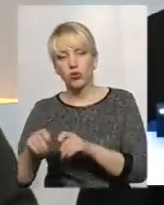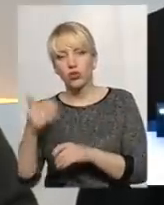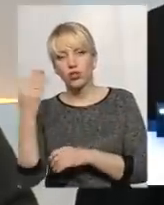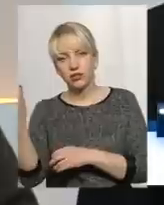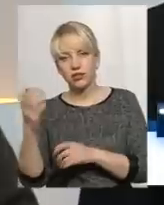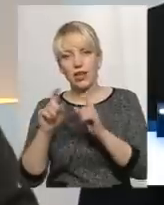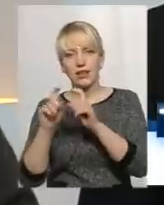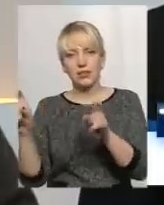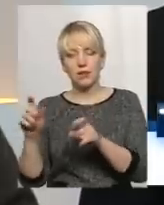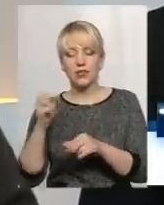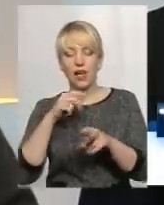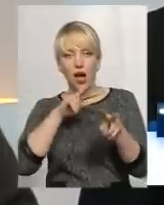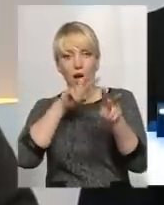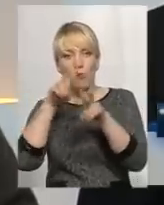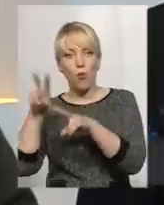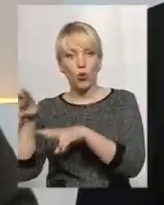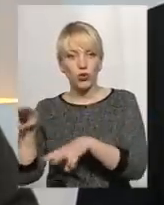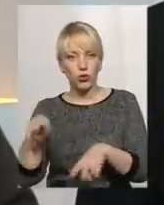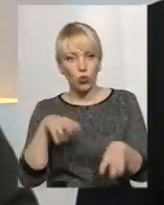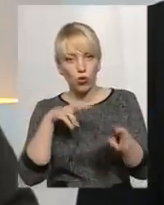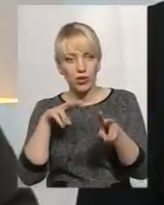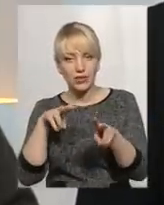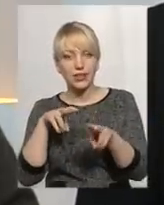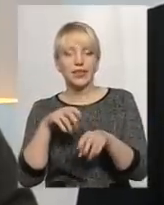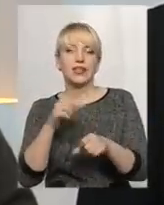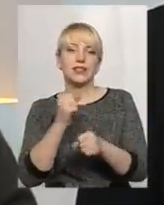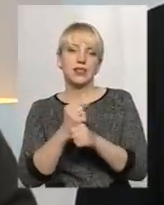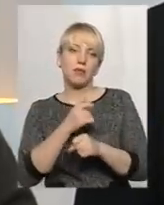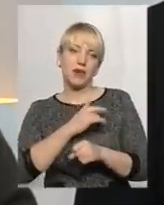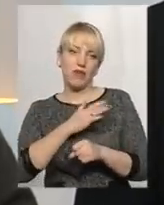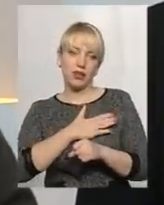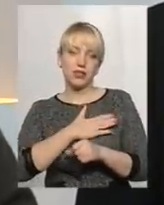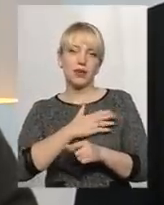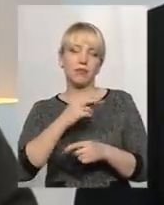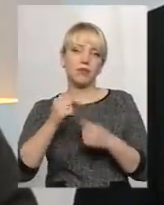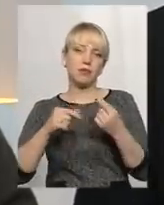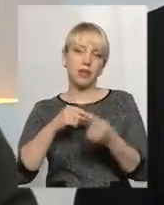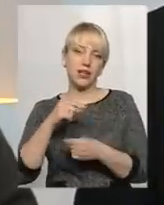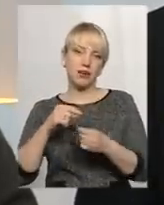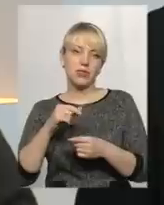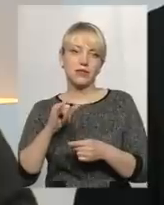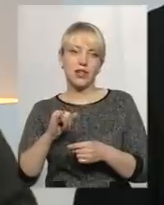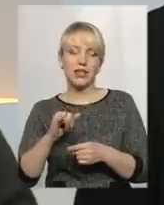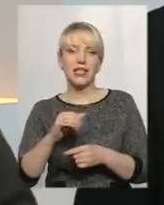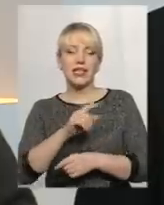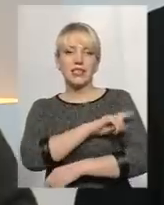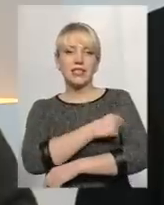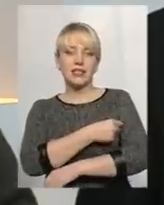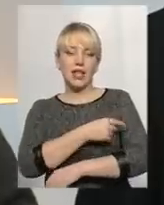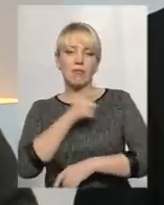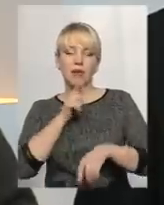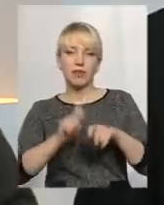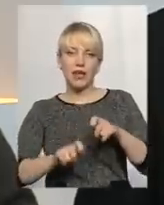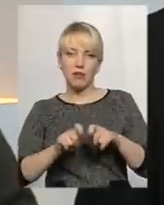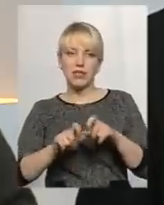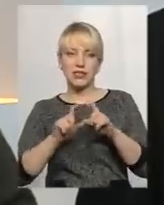інспекція, а моніторинг здійснює приватні підприємства і, відповідно, сам підем станції, якщо вона ще є, і інші, які